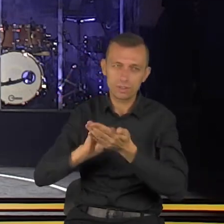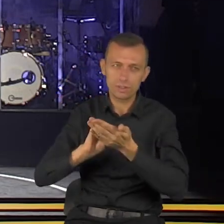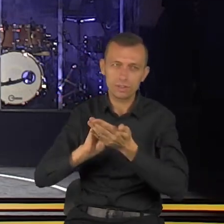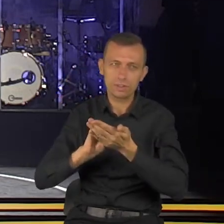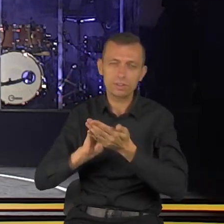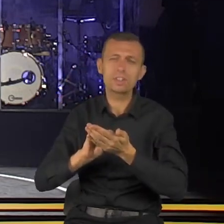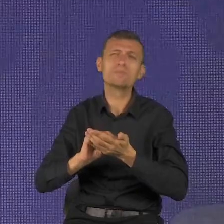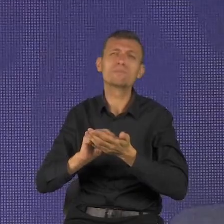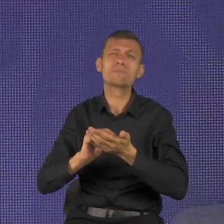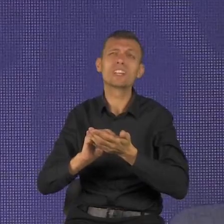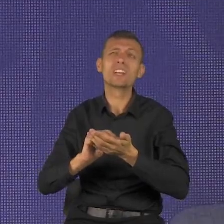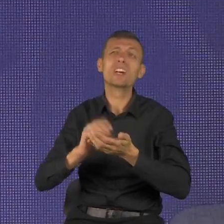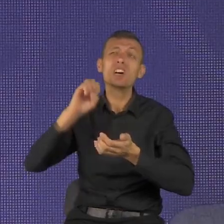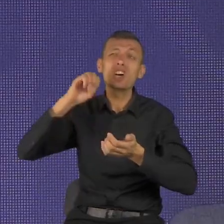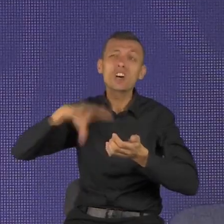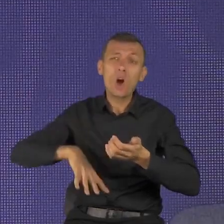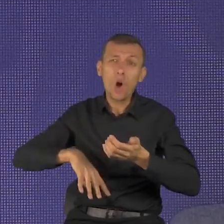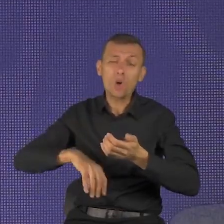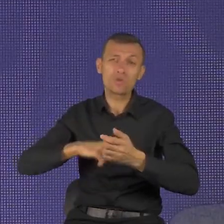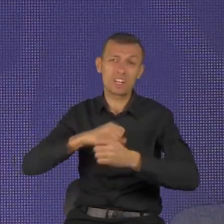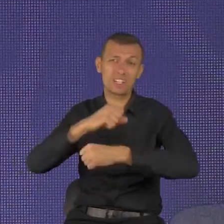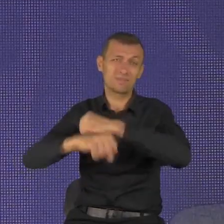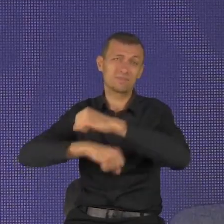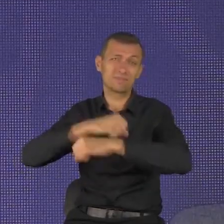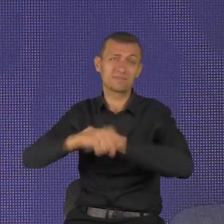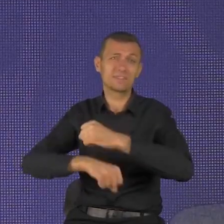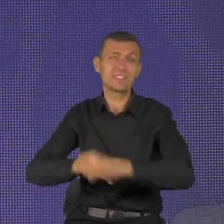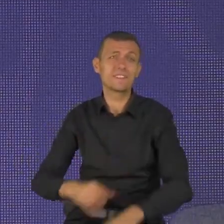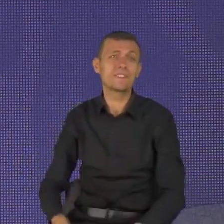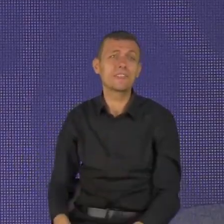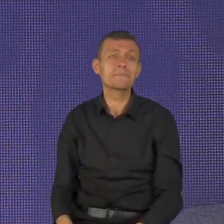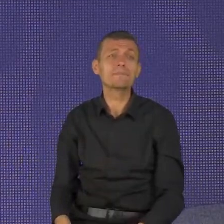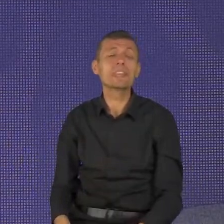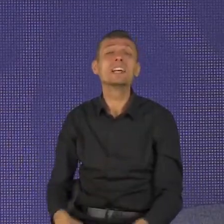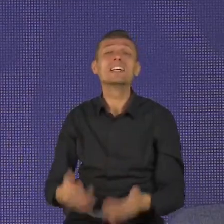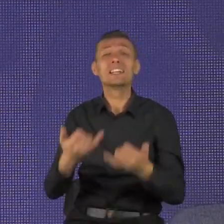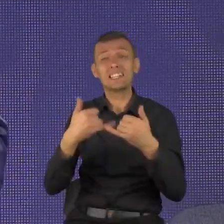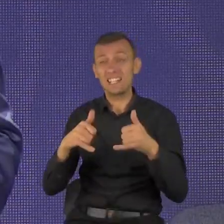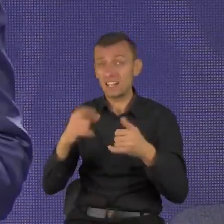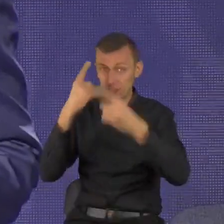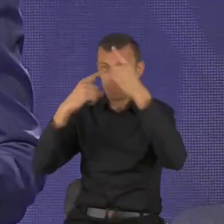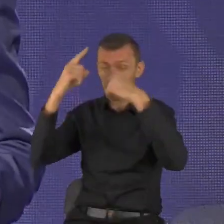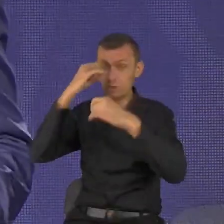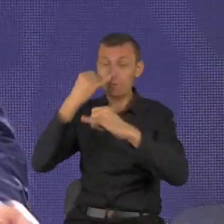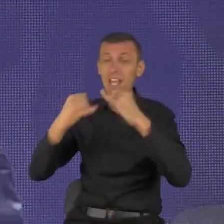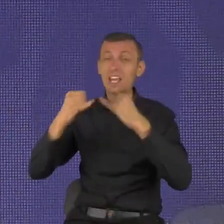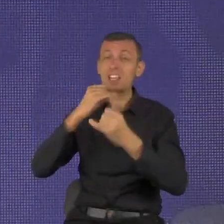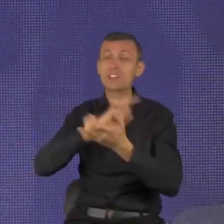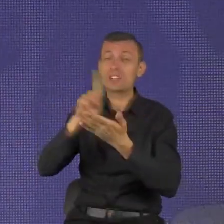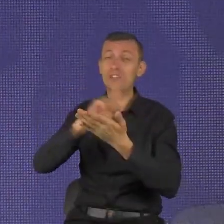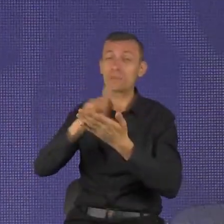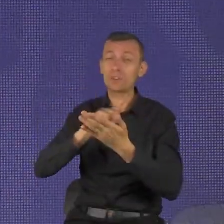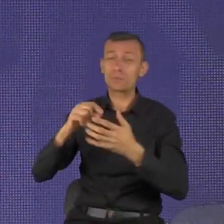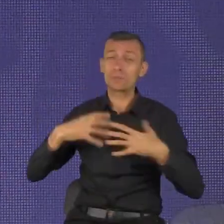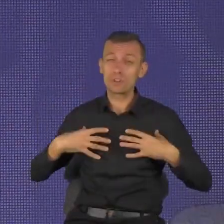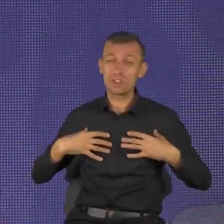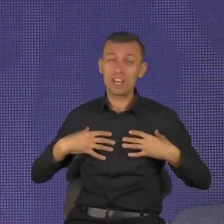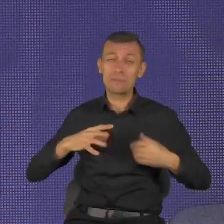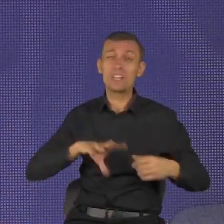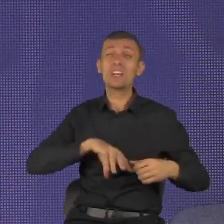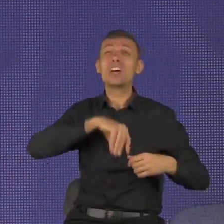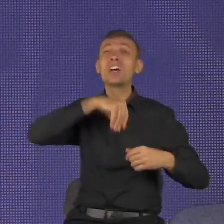żyjemy szybkim życiem, to także następują zmiany w sferze duchowej. Bo duchowo, kiedy biegnę z dużą